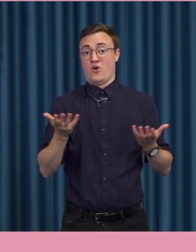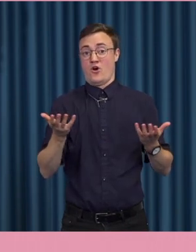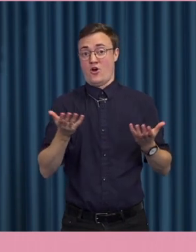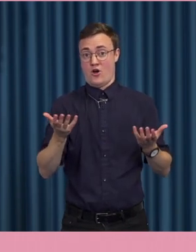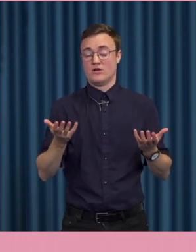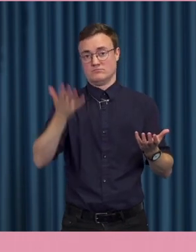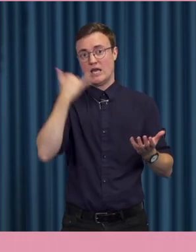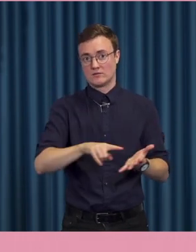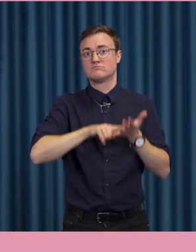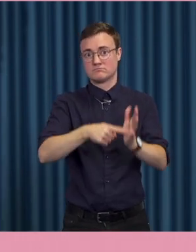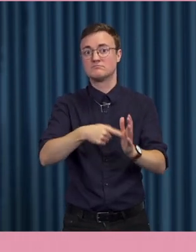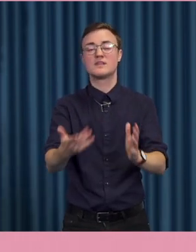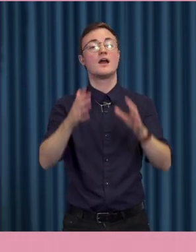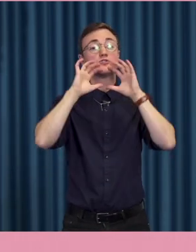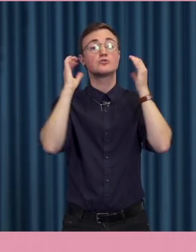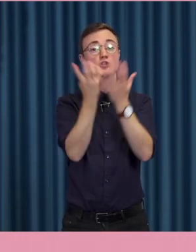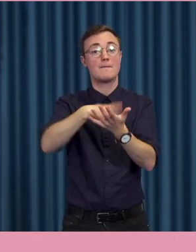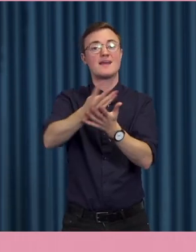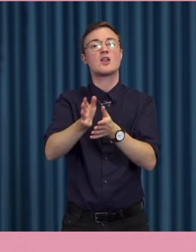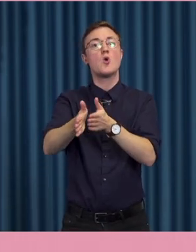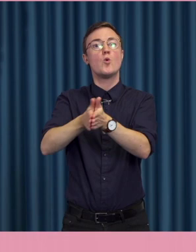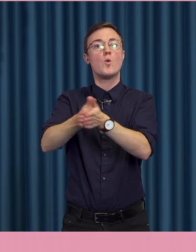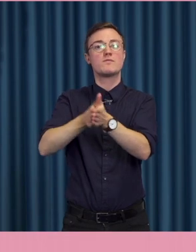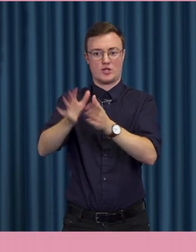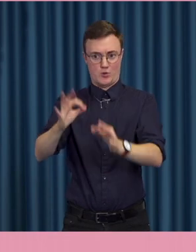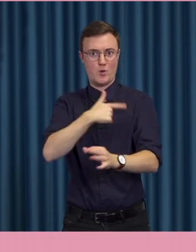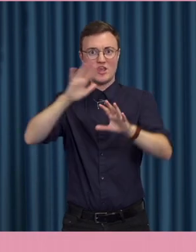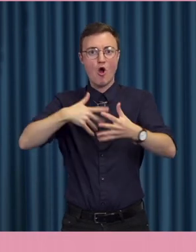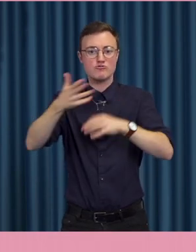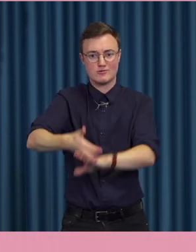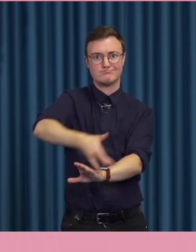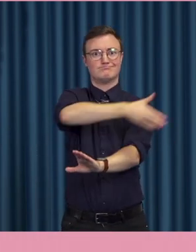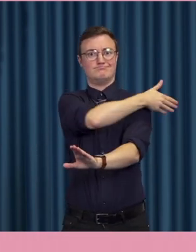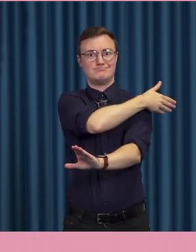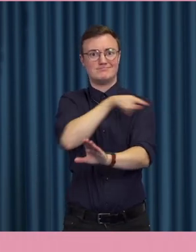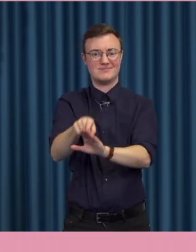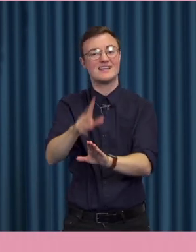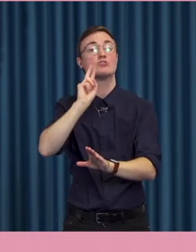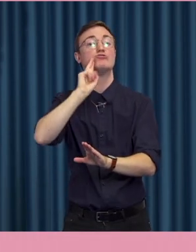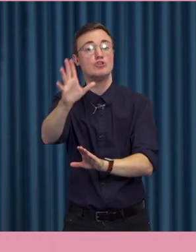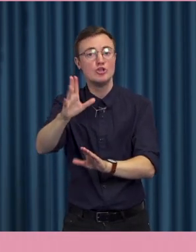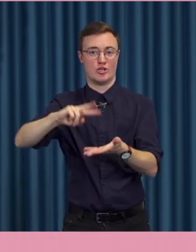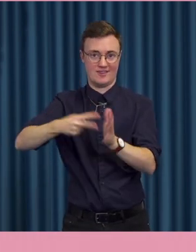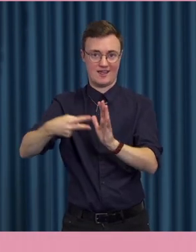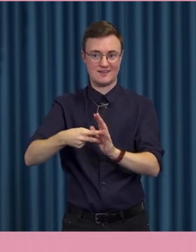sociala medier utmanar status quo. I det att det är en ny kommunikationsteknologi. Och precis som tidigare